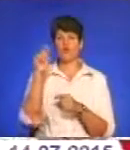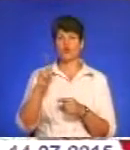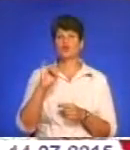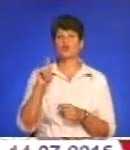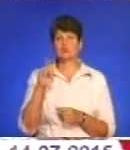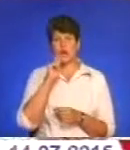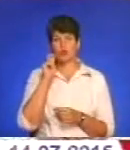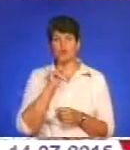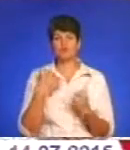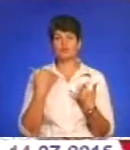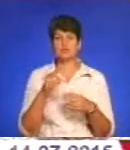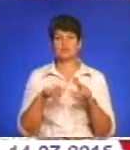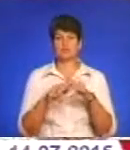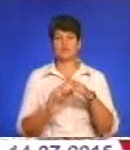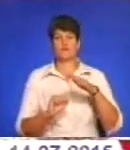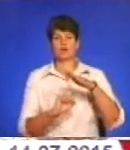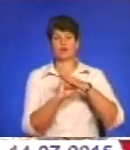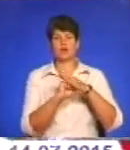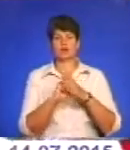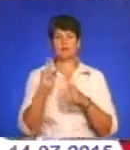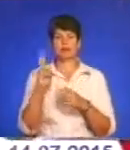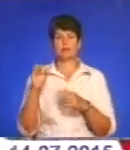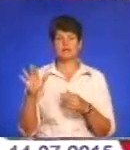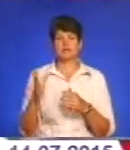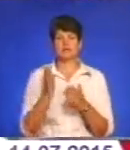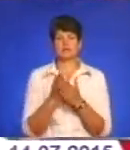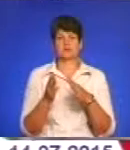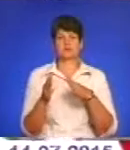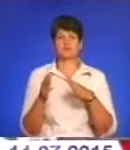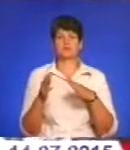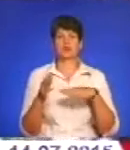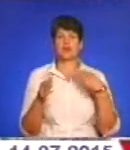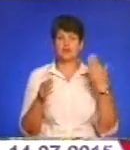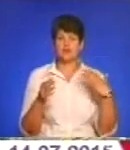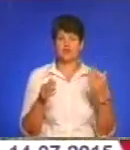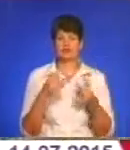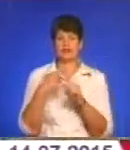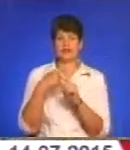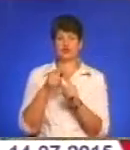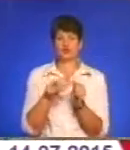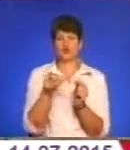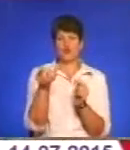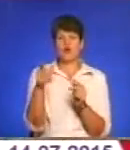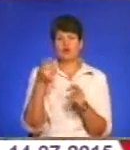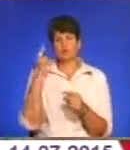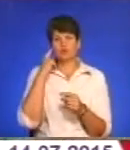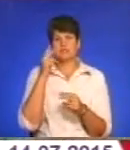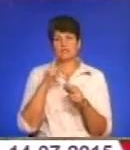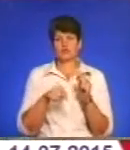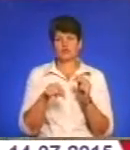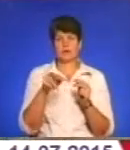спорудили фундамент каплиці. Вона стоятиме ліворуч від хресної дороги. Робітники обіцяють закінчити роботу цієї п'ятниці.